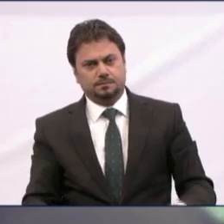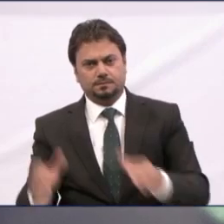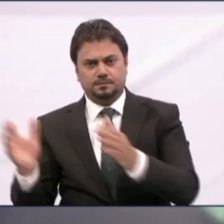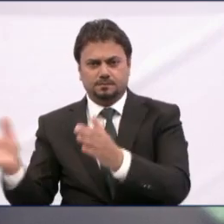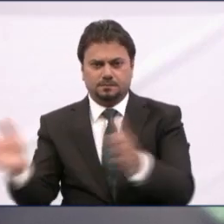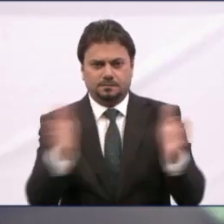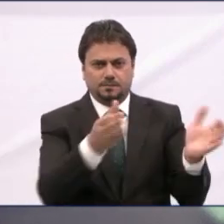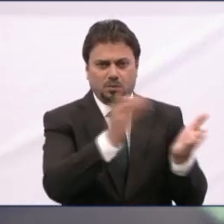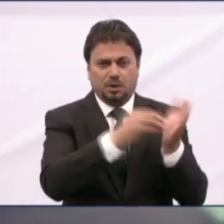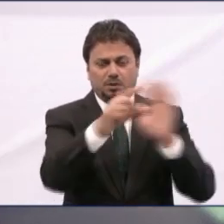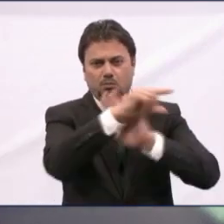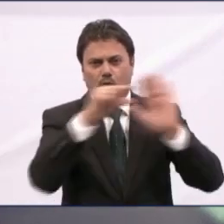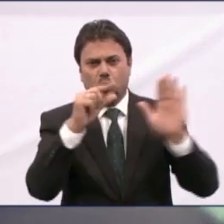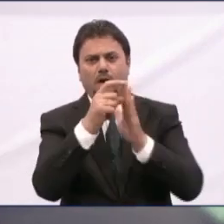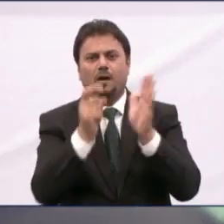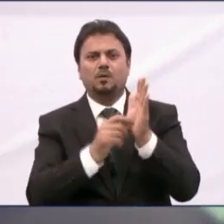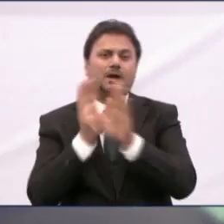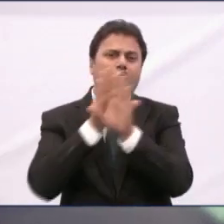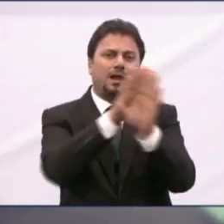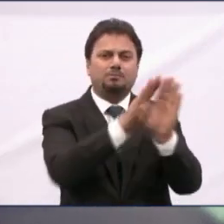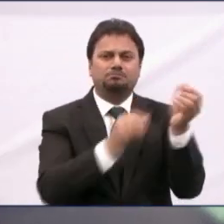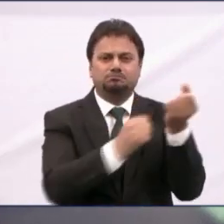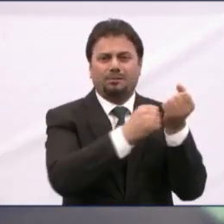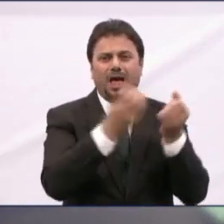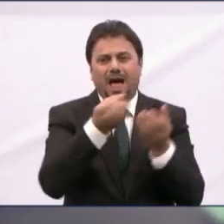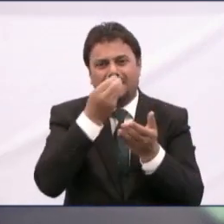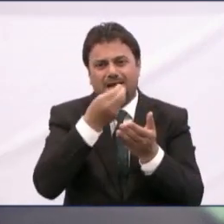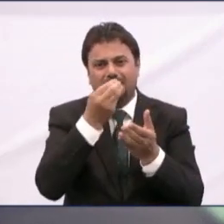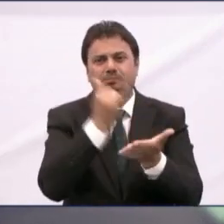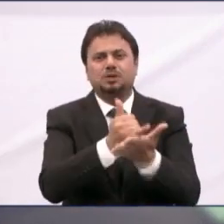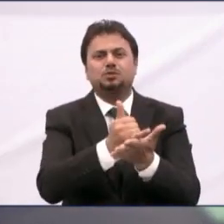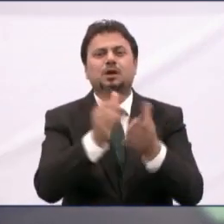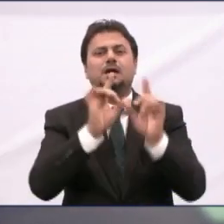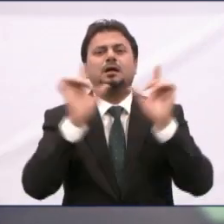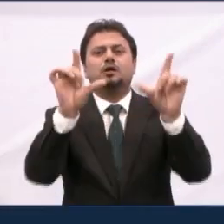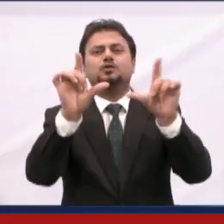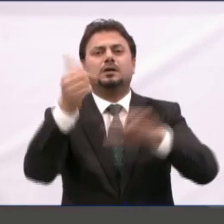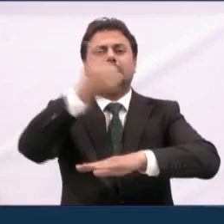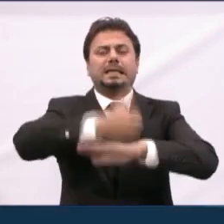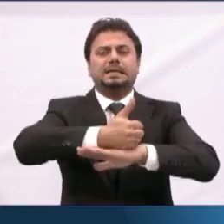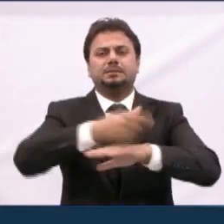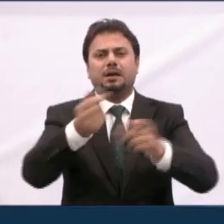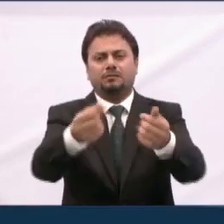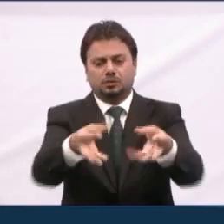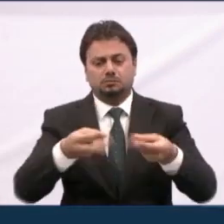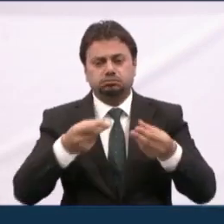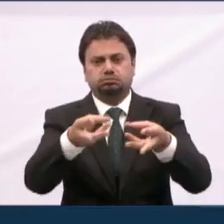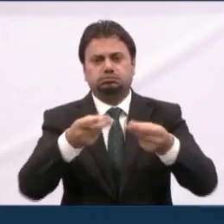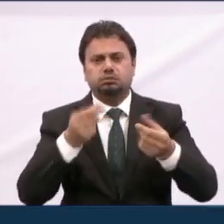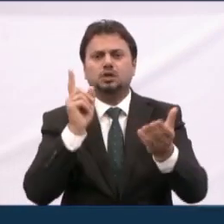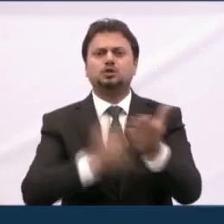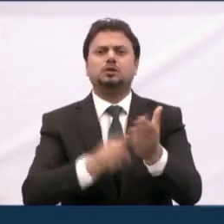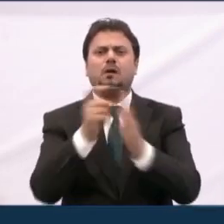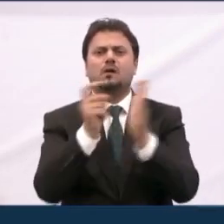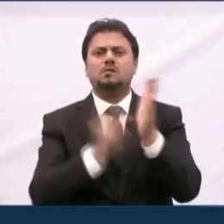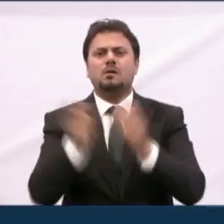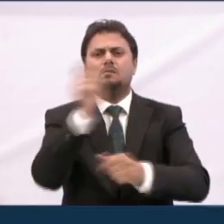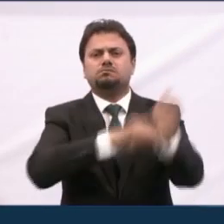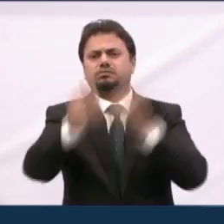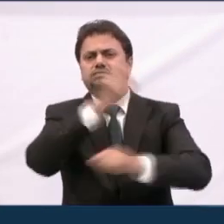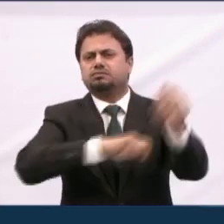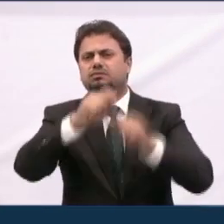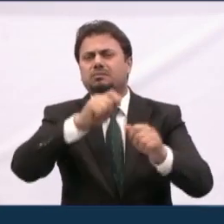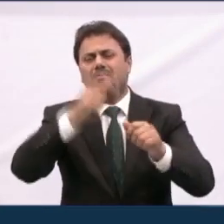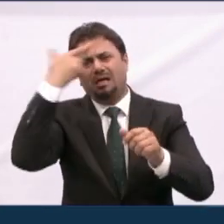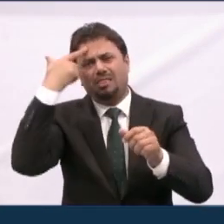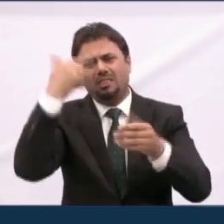وفي موضوع قانون الدعم الطارق دعا رئيس اللجنة المالية النيابية حسن الكعبي إلى تمرير القانون وإبعاده عن